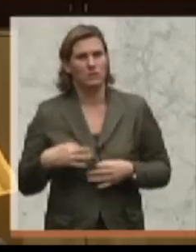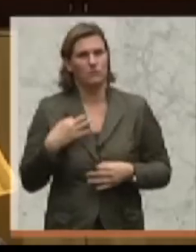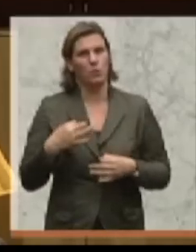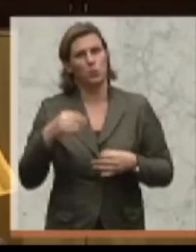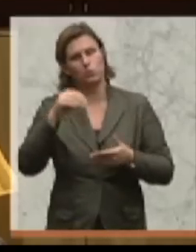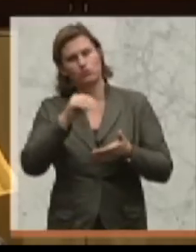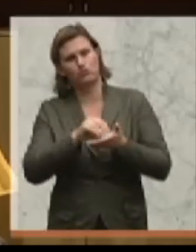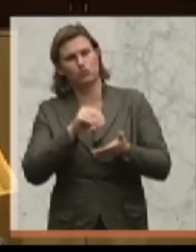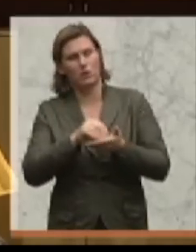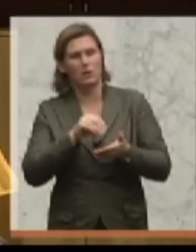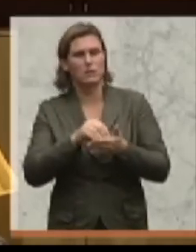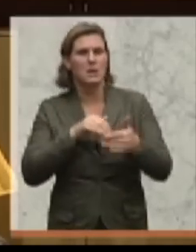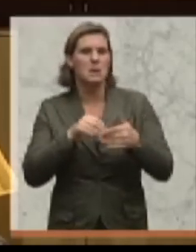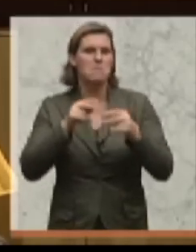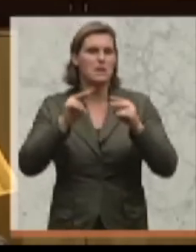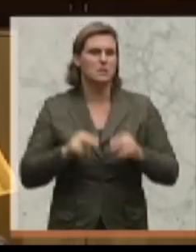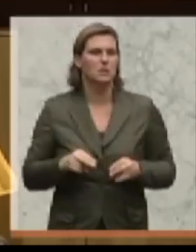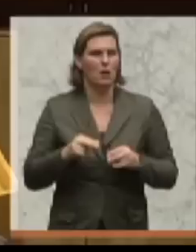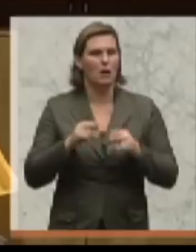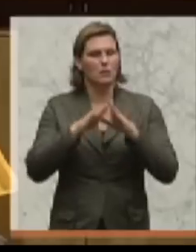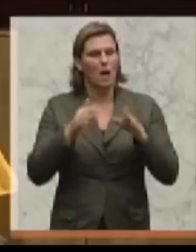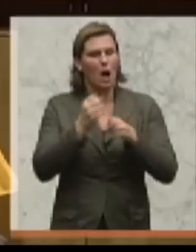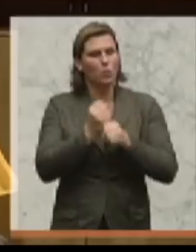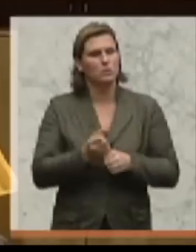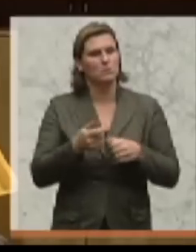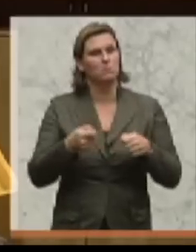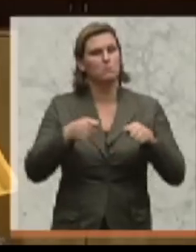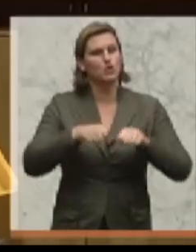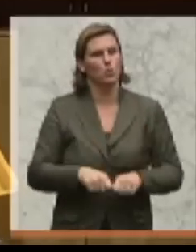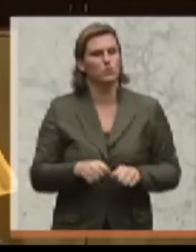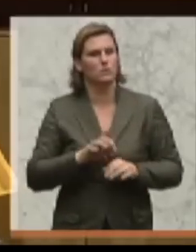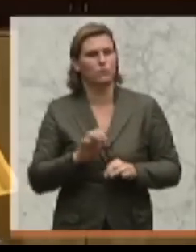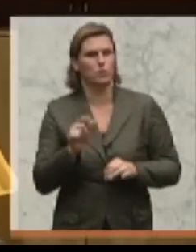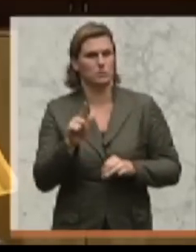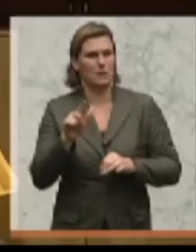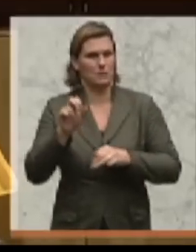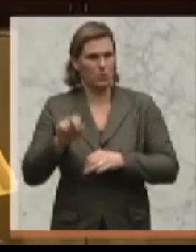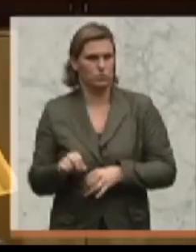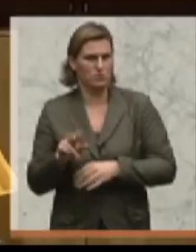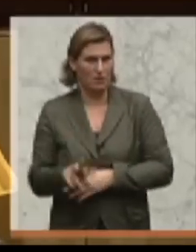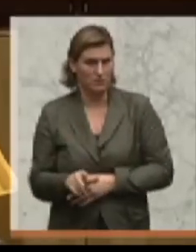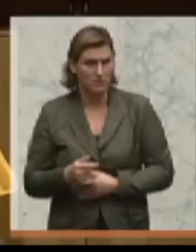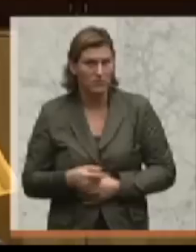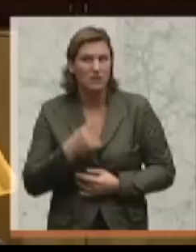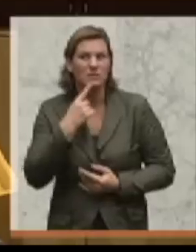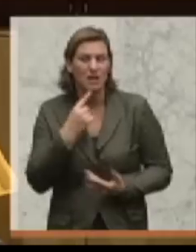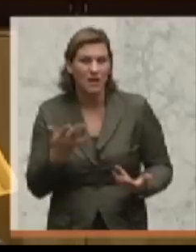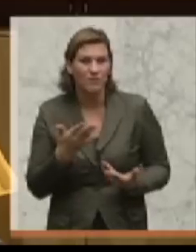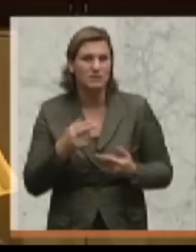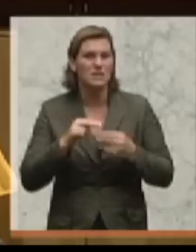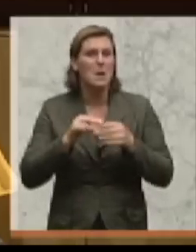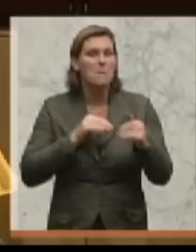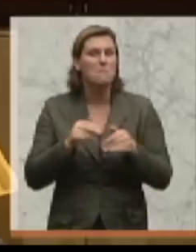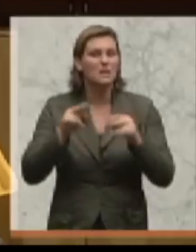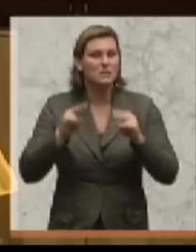den Haushalt für das Jahr 2013 beschlossen. Wissen Sie, ich sage Ihnen etwas, der Ministerrat beschließt gar nichts. Laut österreichischer Bundesverfassung beschließt